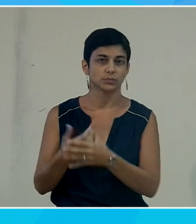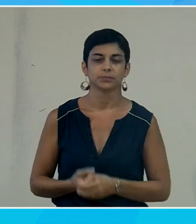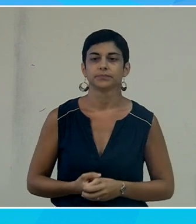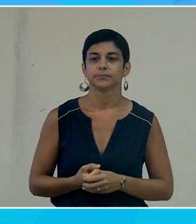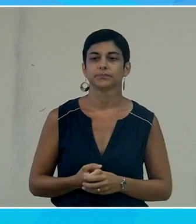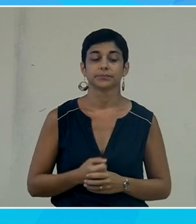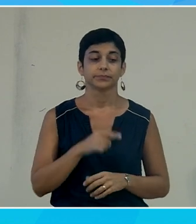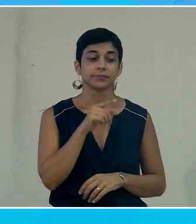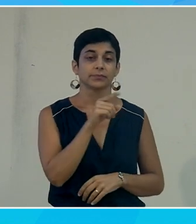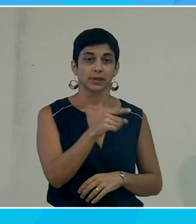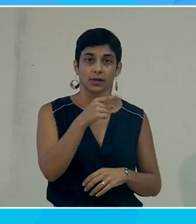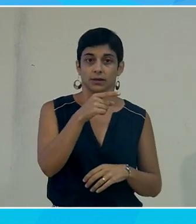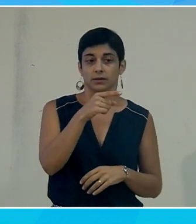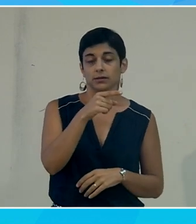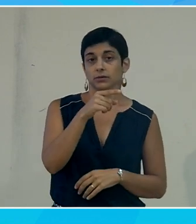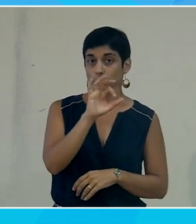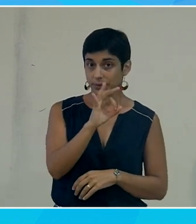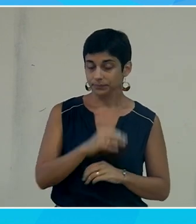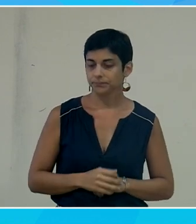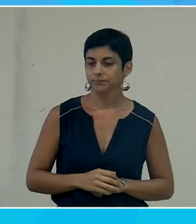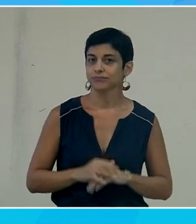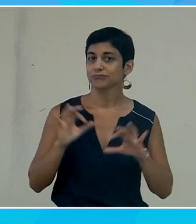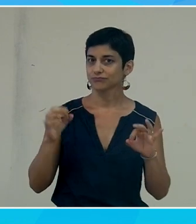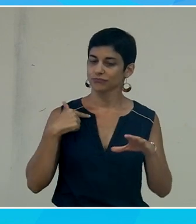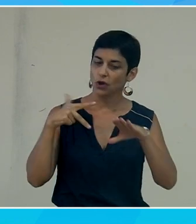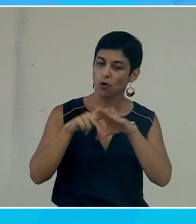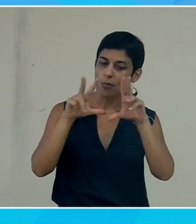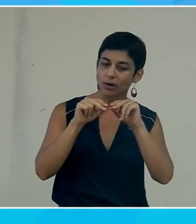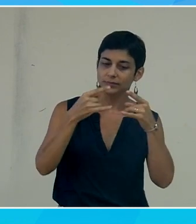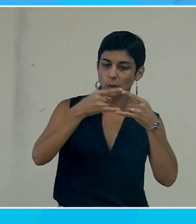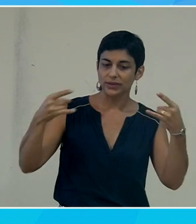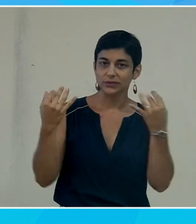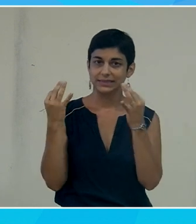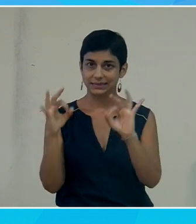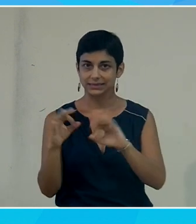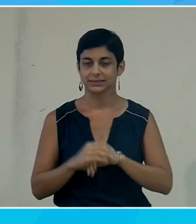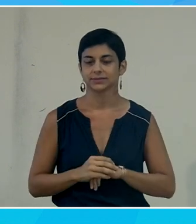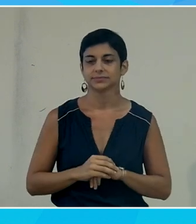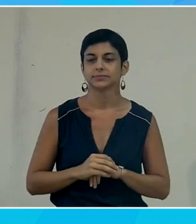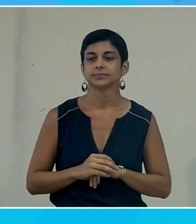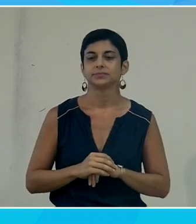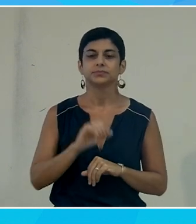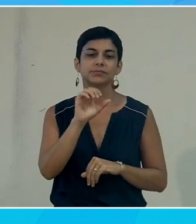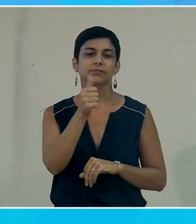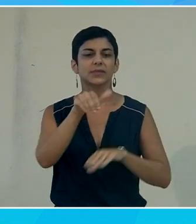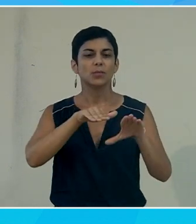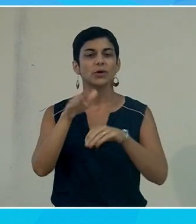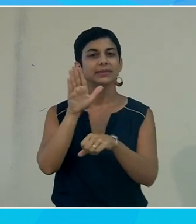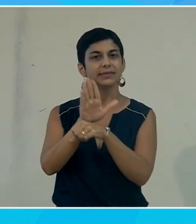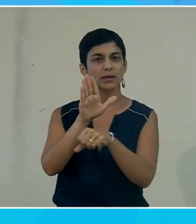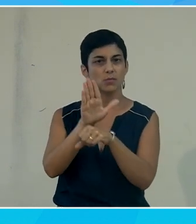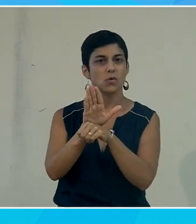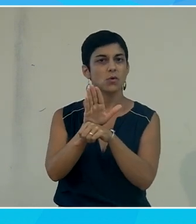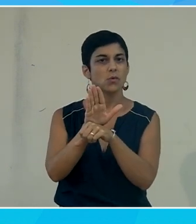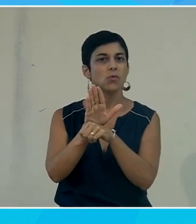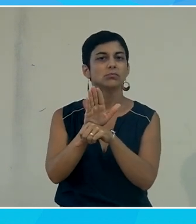Oui. Alors, je vais effectivement commencer à parler de Windows 10. Je vais rentrer dans un mode démo, mais en introduction de ce mode